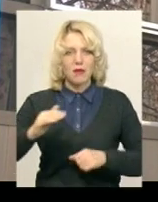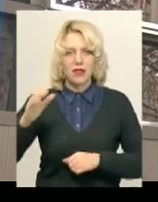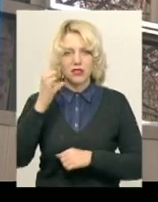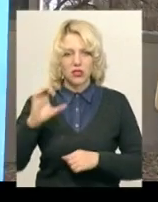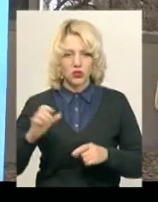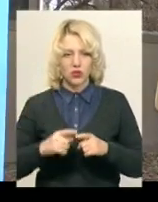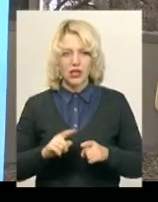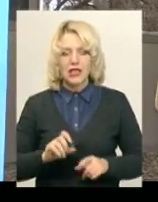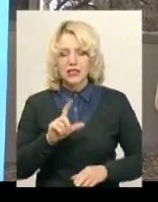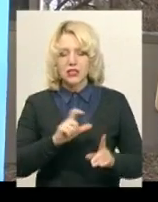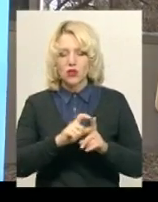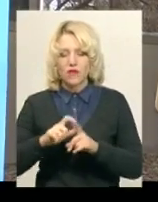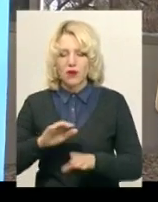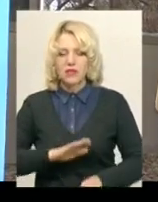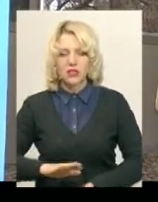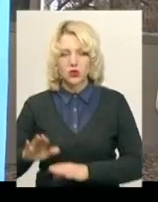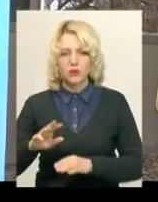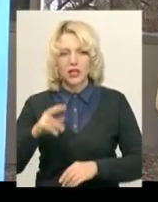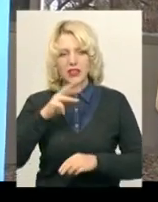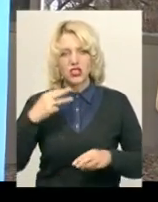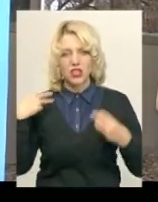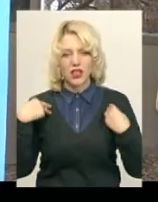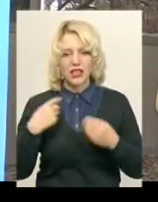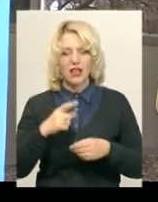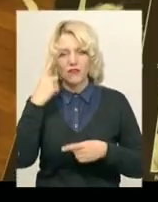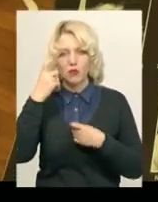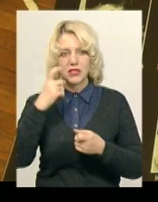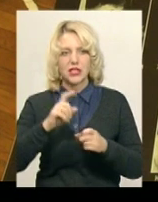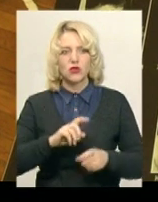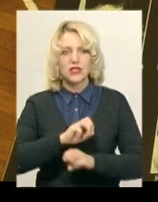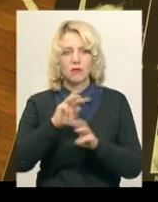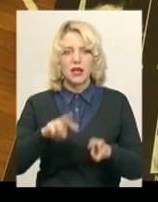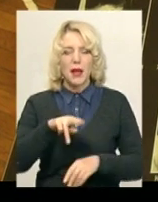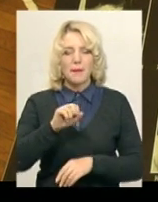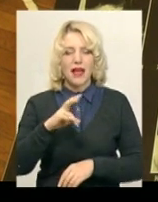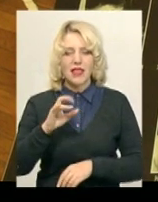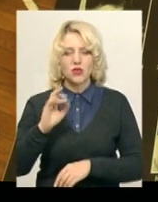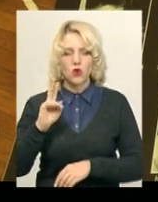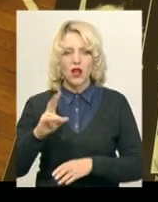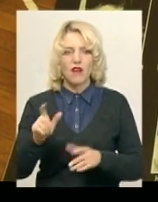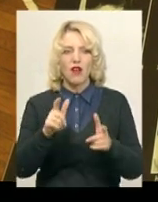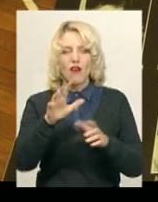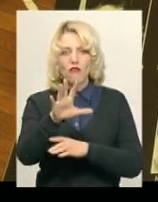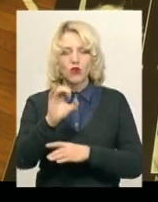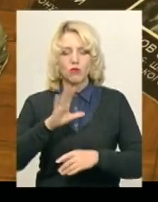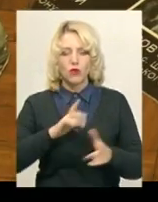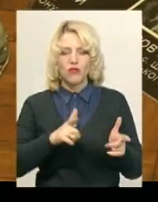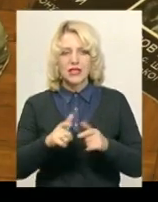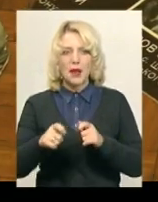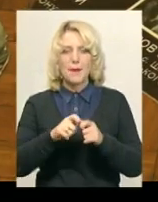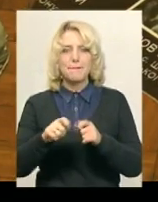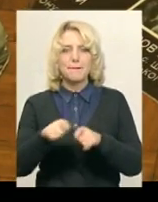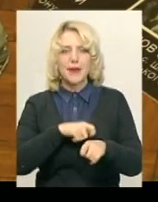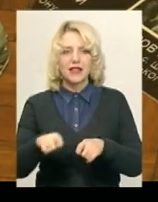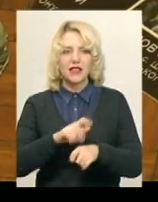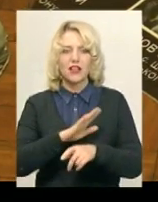заступника начальника відділу з питань інформаційного забезпечення Хмельницької обласної ради Миколи Понасюка, фотографії були виготовлені з матеріалу, що не дозволяє